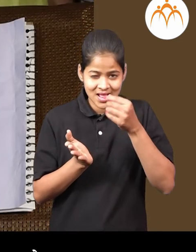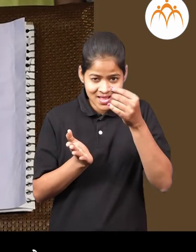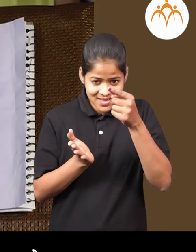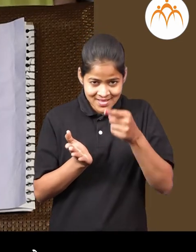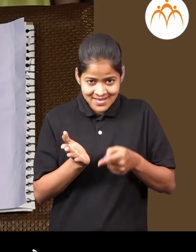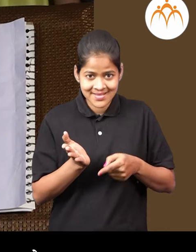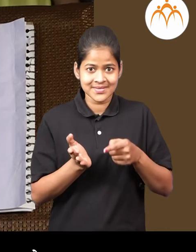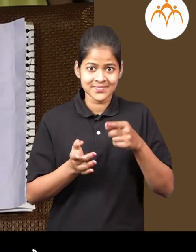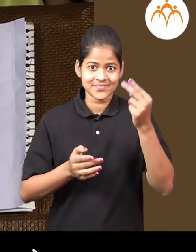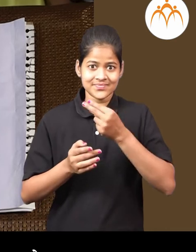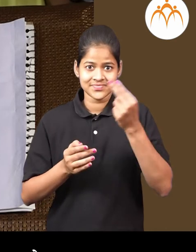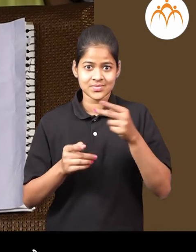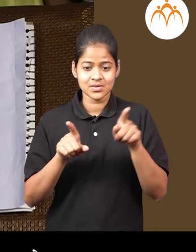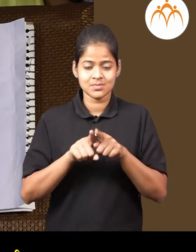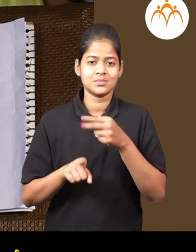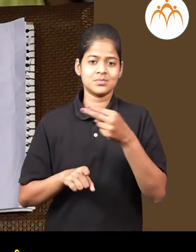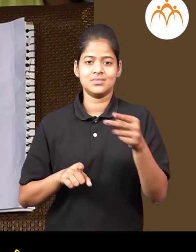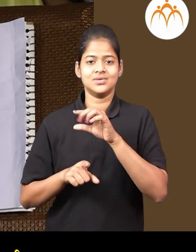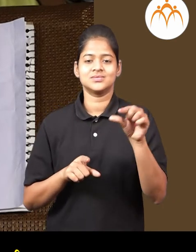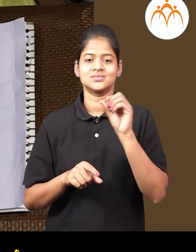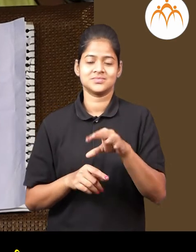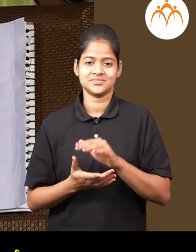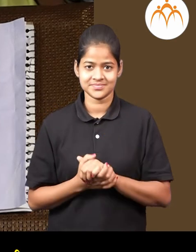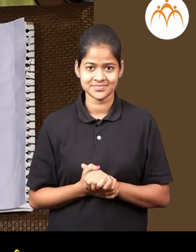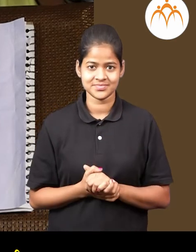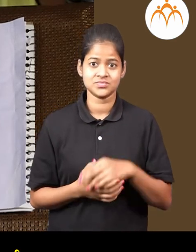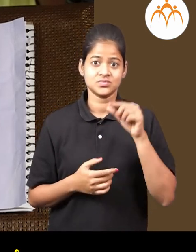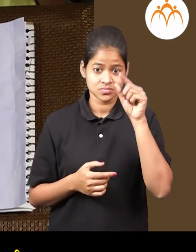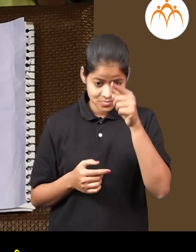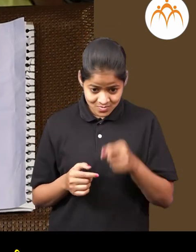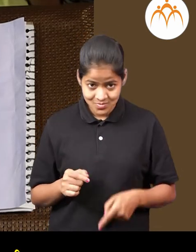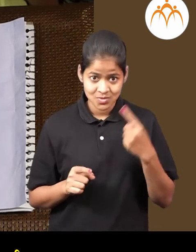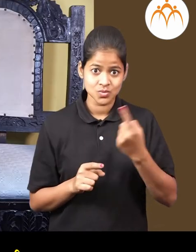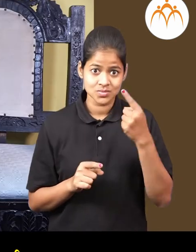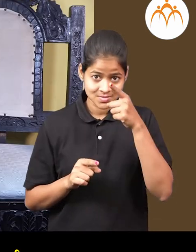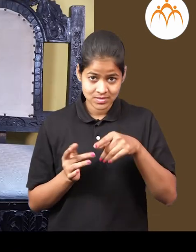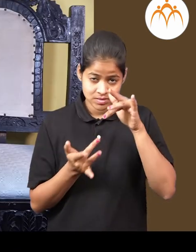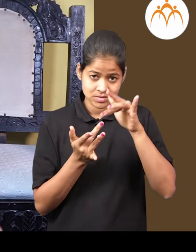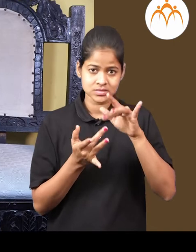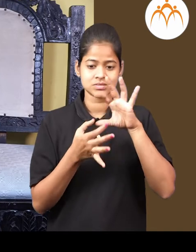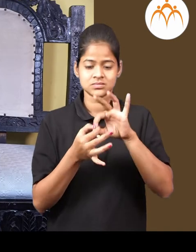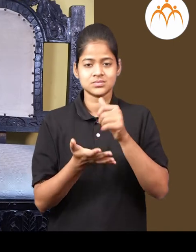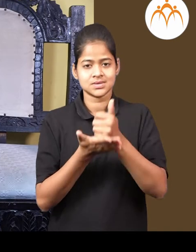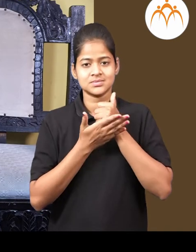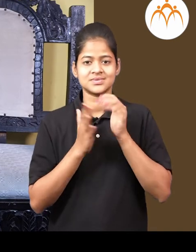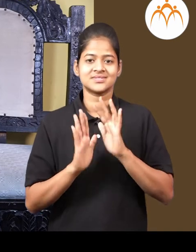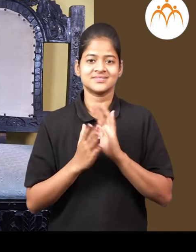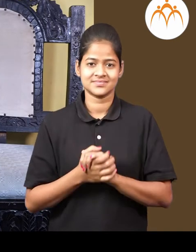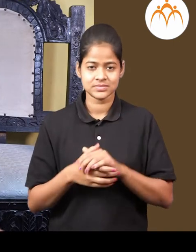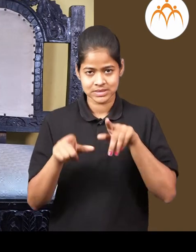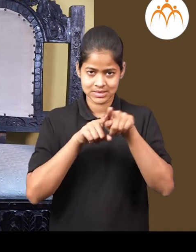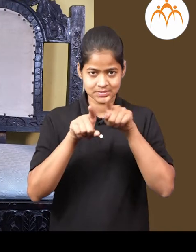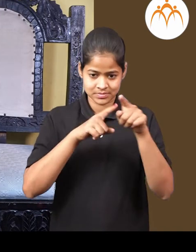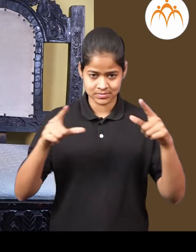सममिता आकुरुत्या आश महंटाँ पण फक्तत त्या रेशेचा संदरभातच आता जसा हा